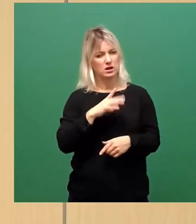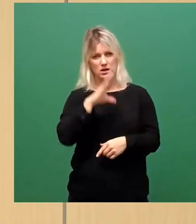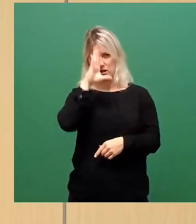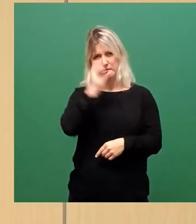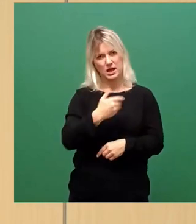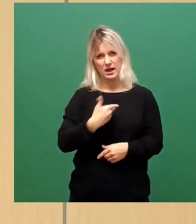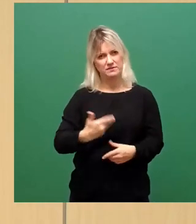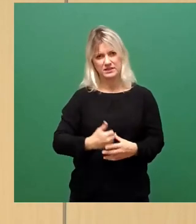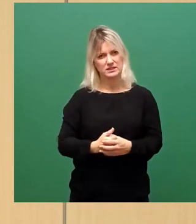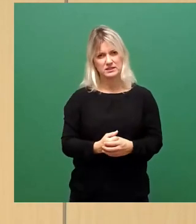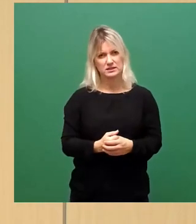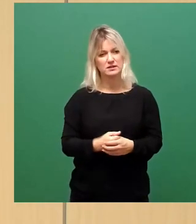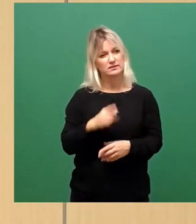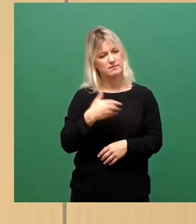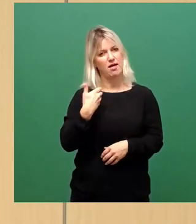Und das ärgert mich dann schon.